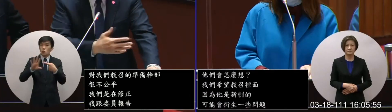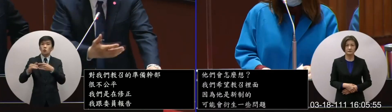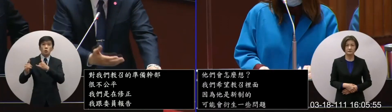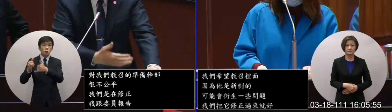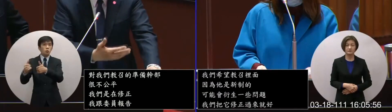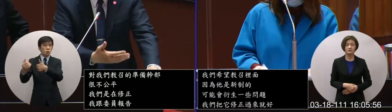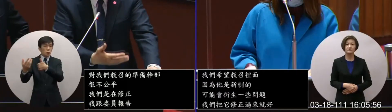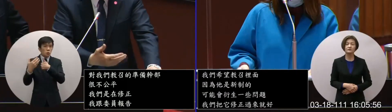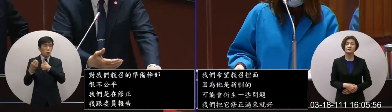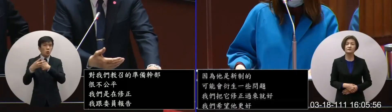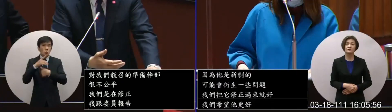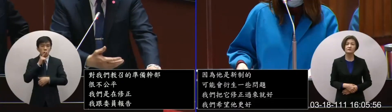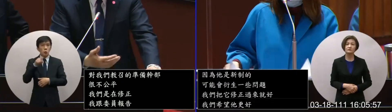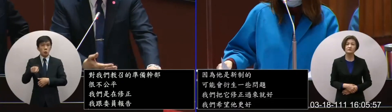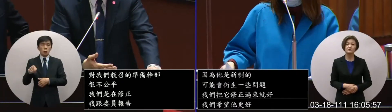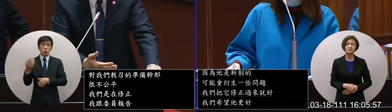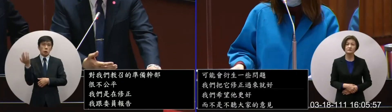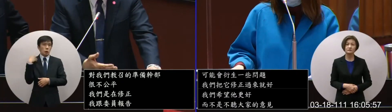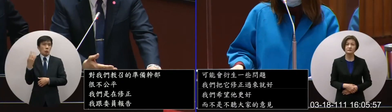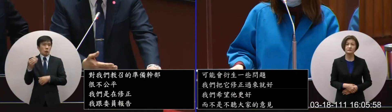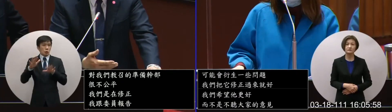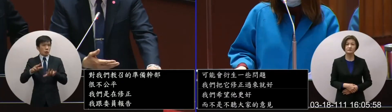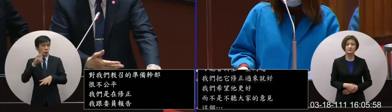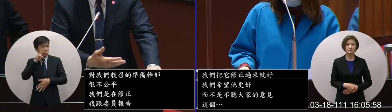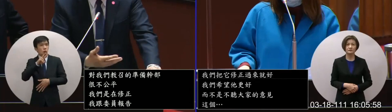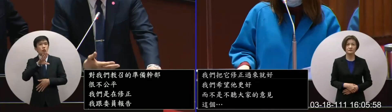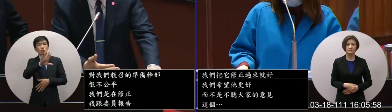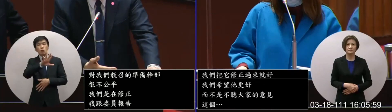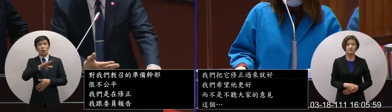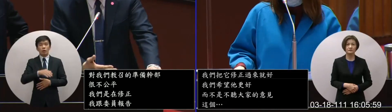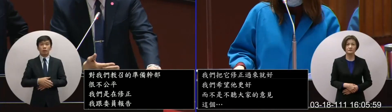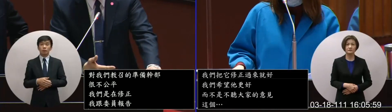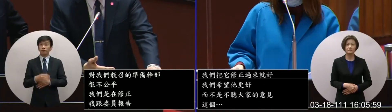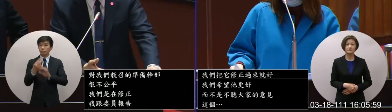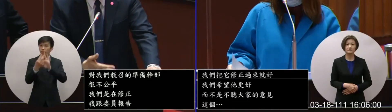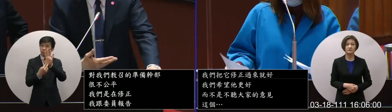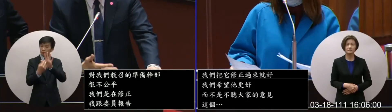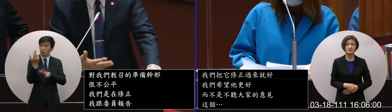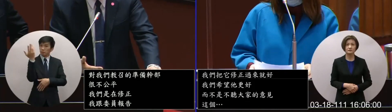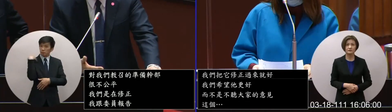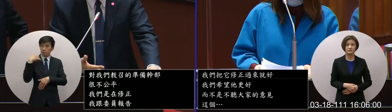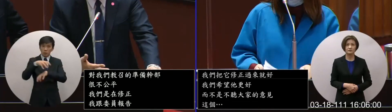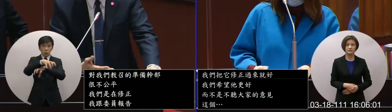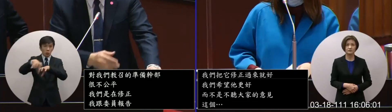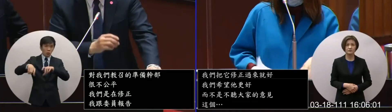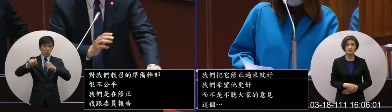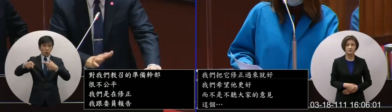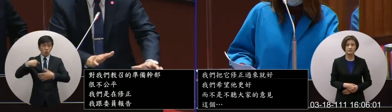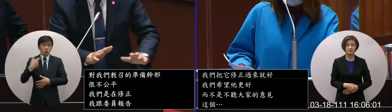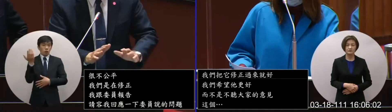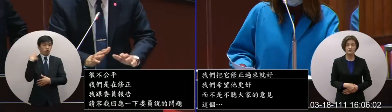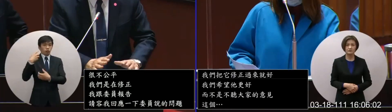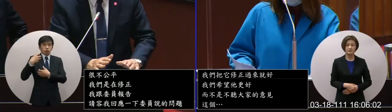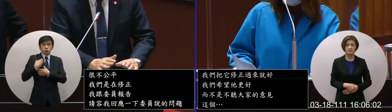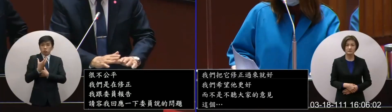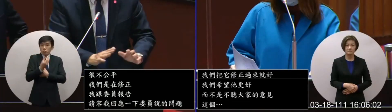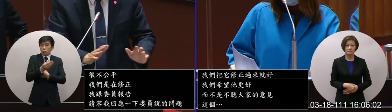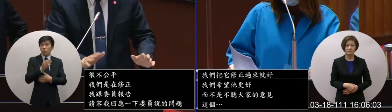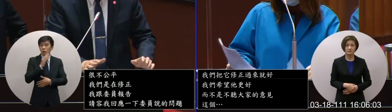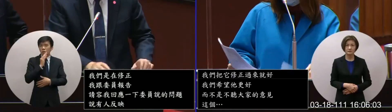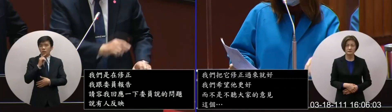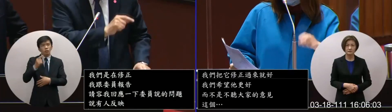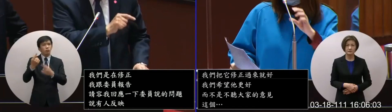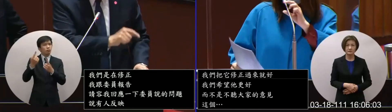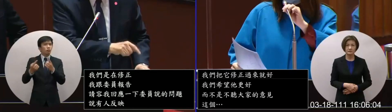他以前都没有现在有他现在看过去但我们早期的环境不一样我以前我也没有但我们不会拿出去比